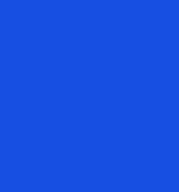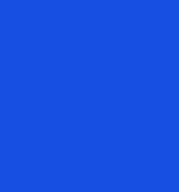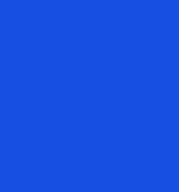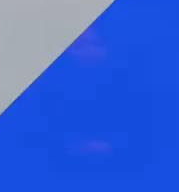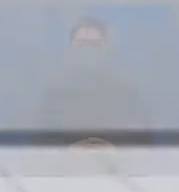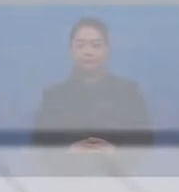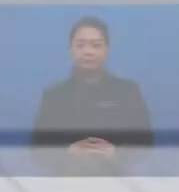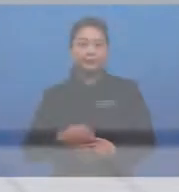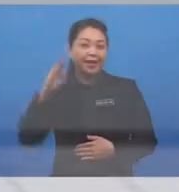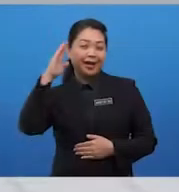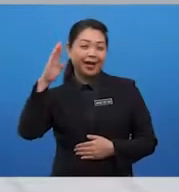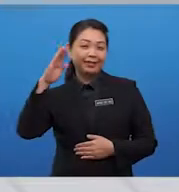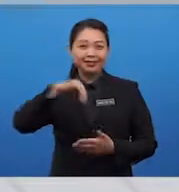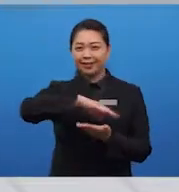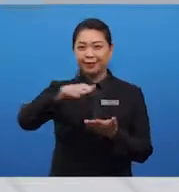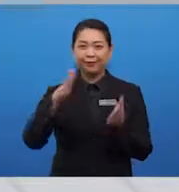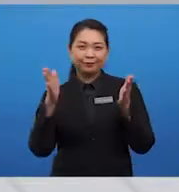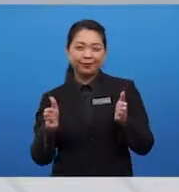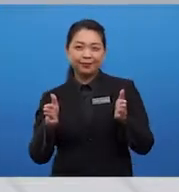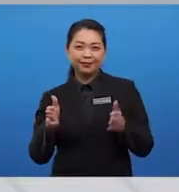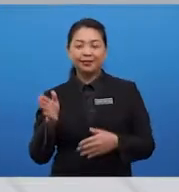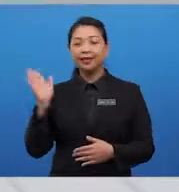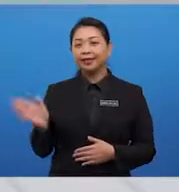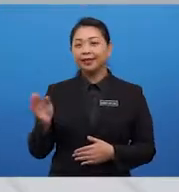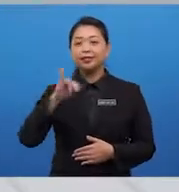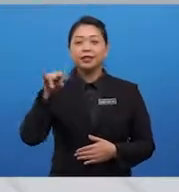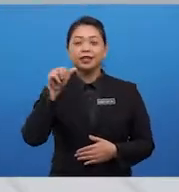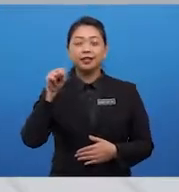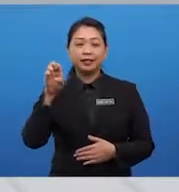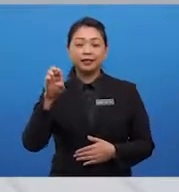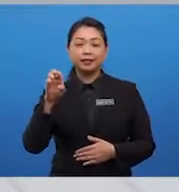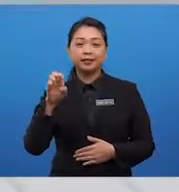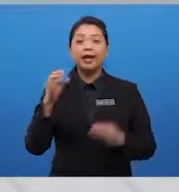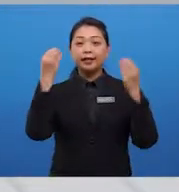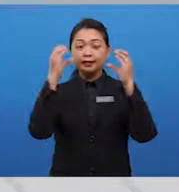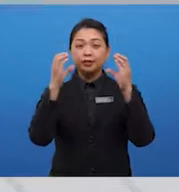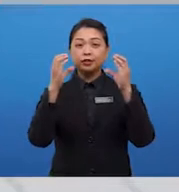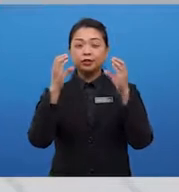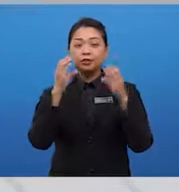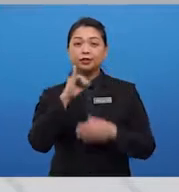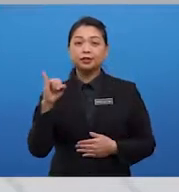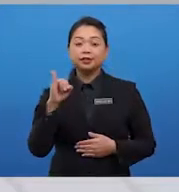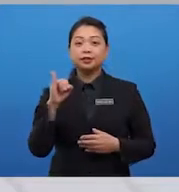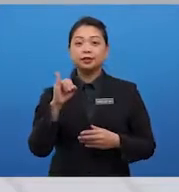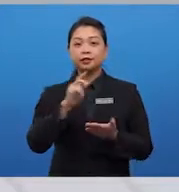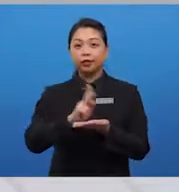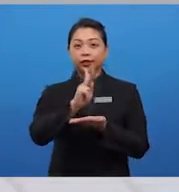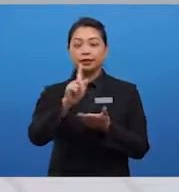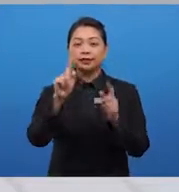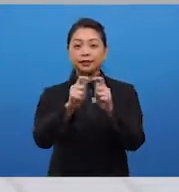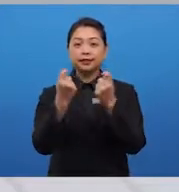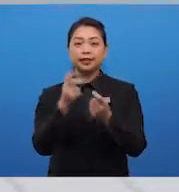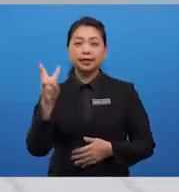Tuan Hai semuanya, saya Jane dan saya belajar di Kolej Tingkatan Enam, Tun